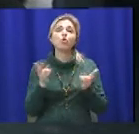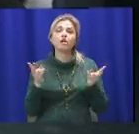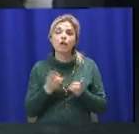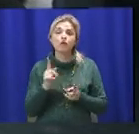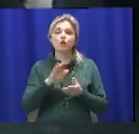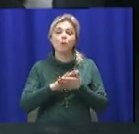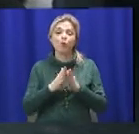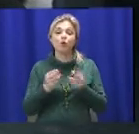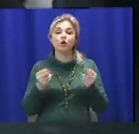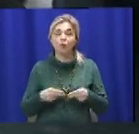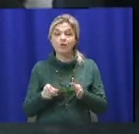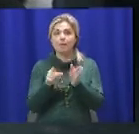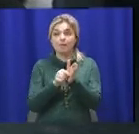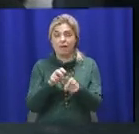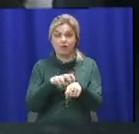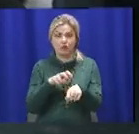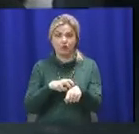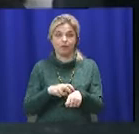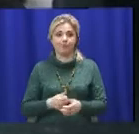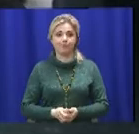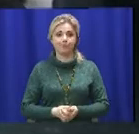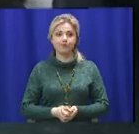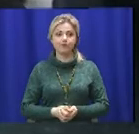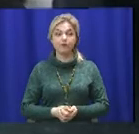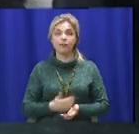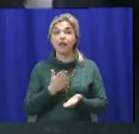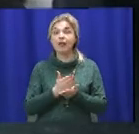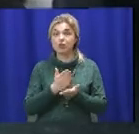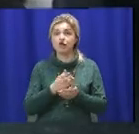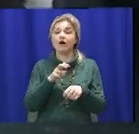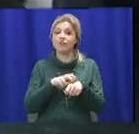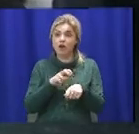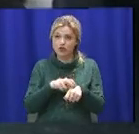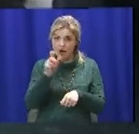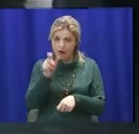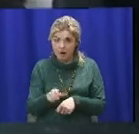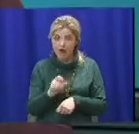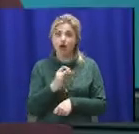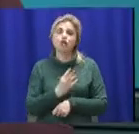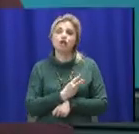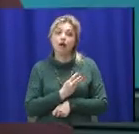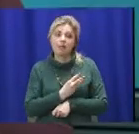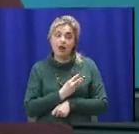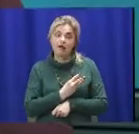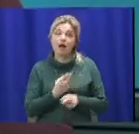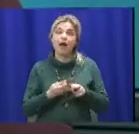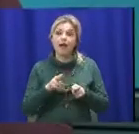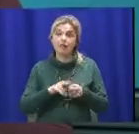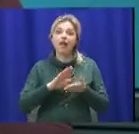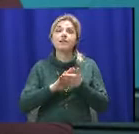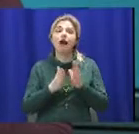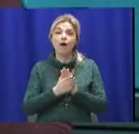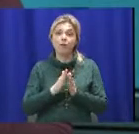угоду з лікарем сімейним? Наличие врача, наличие желания этот договор